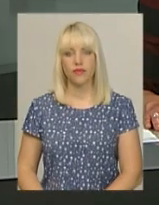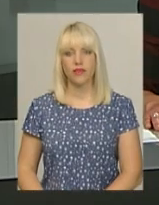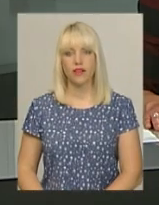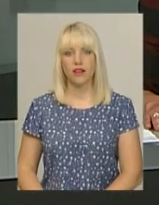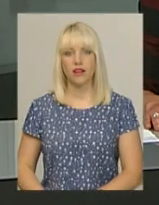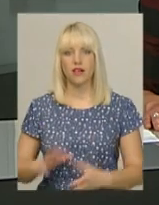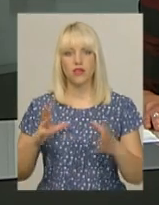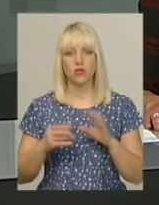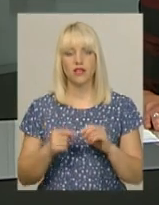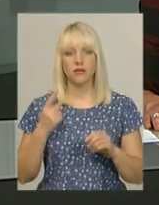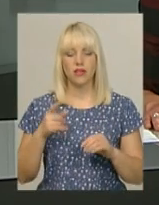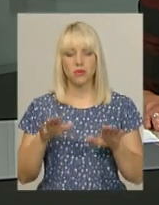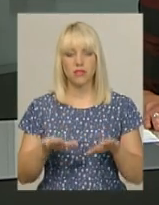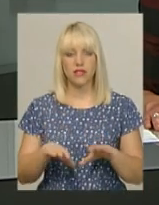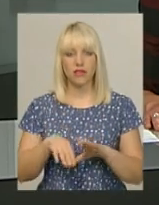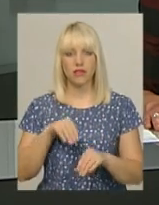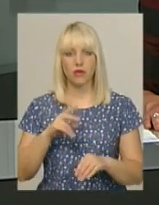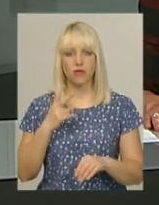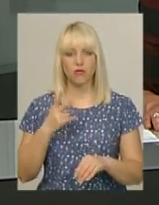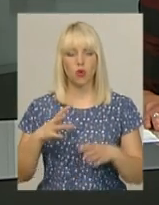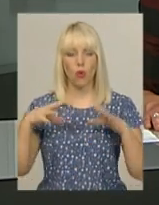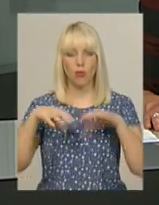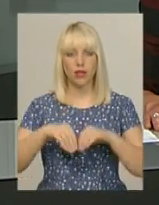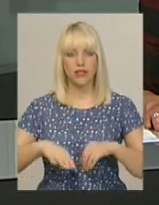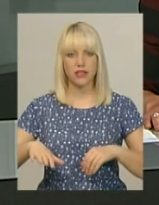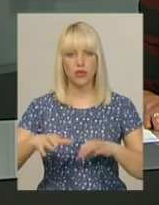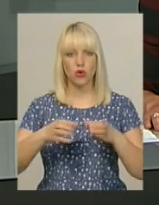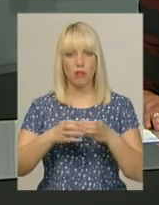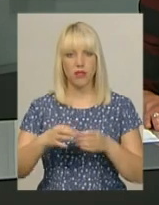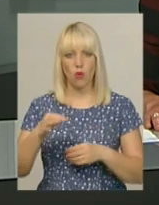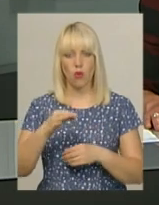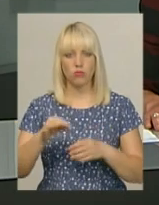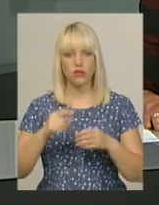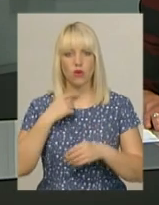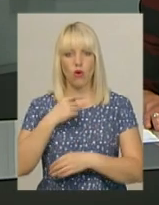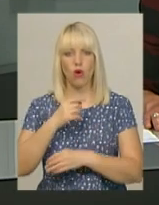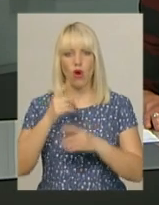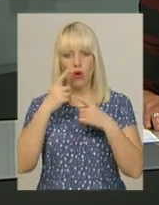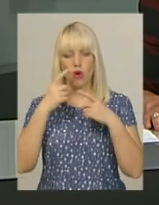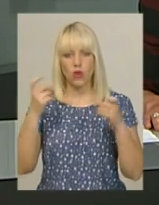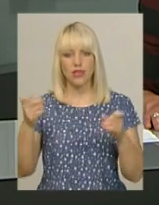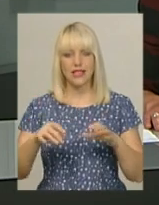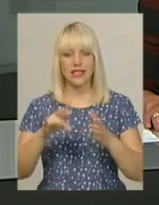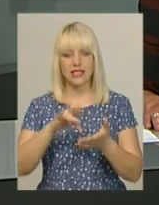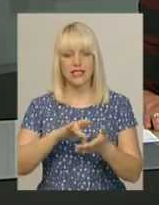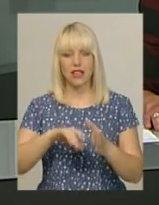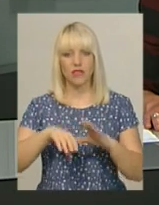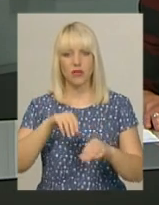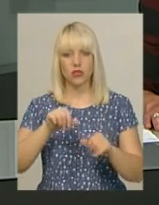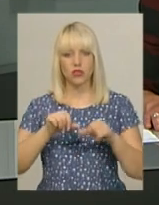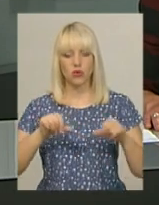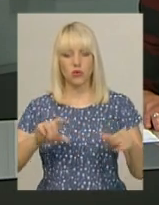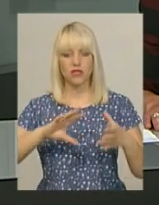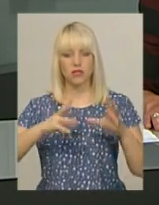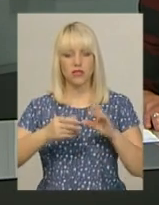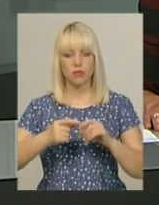Результати перших місцевих виборів у двох об'єднаних тергромадах області оголосила Центральна виборча комісія. За підсумками